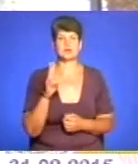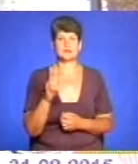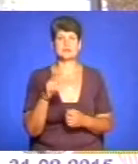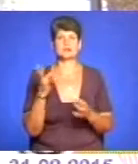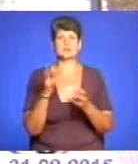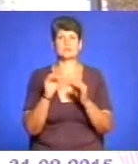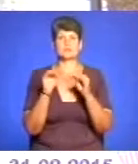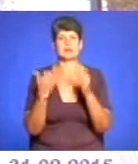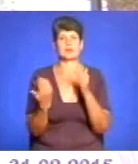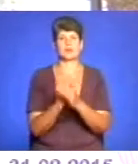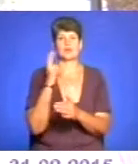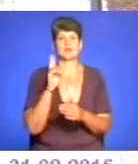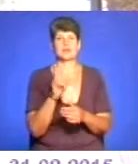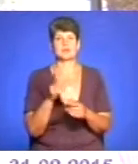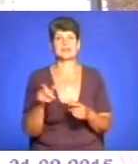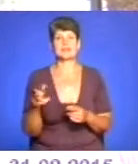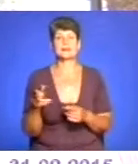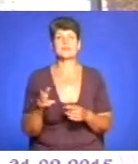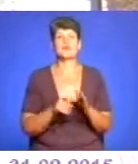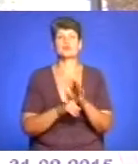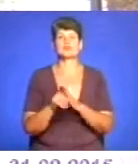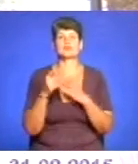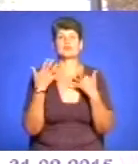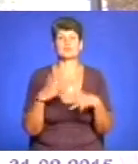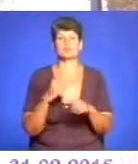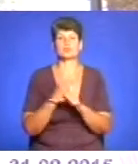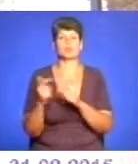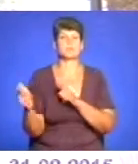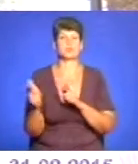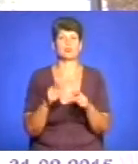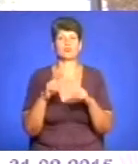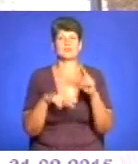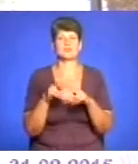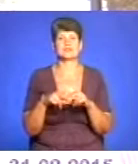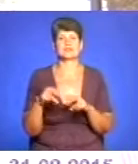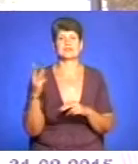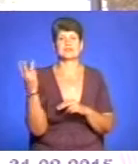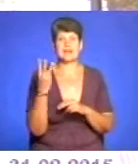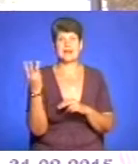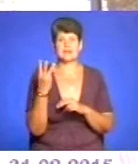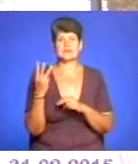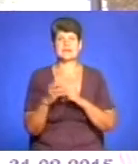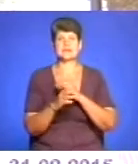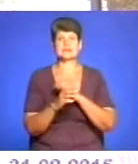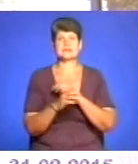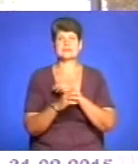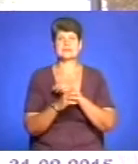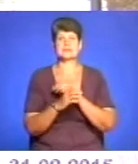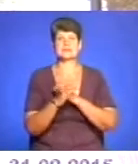на нові тролейбусні лінії. Розпочаті вже роботи, підготовчі по будівництву третій тролейбусні лінії на східному масиві,